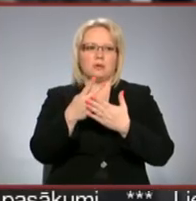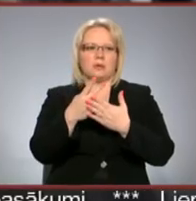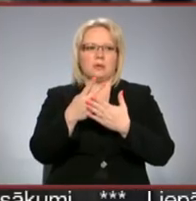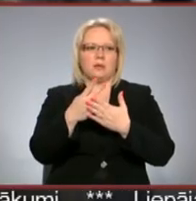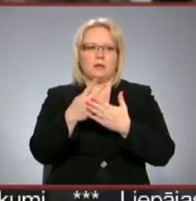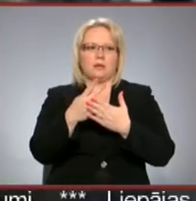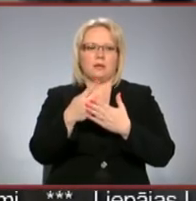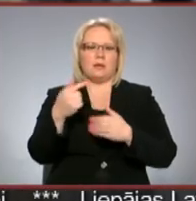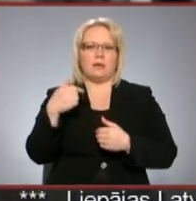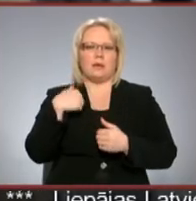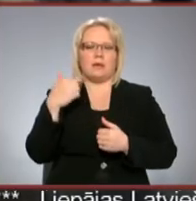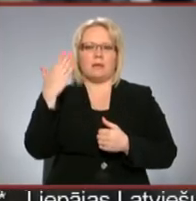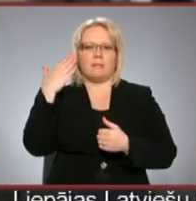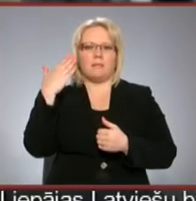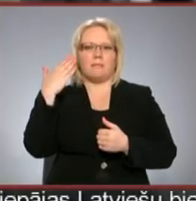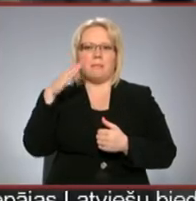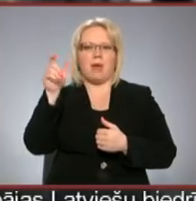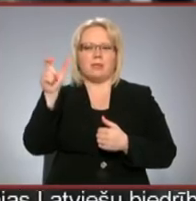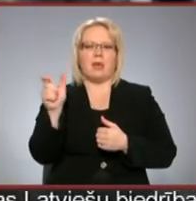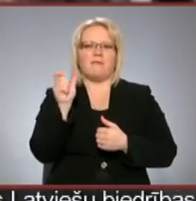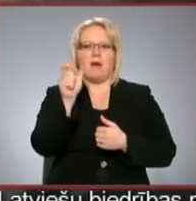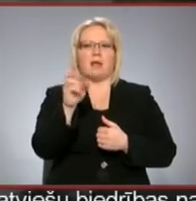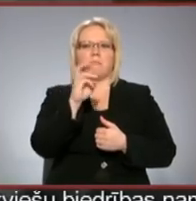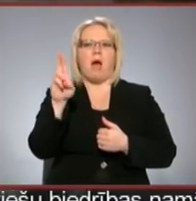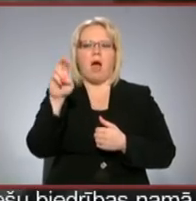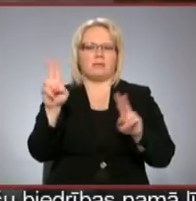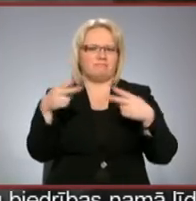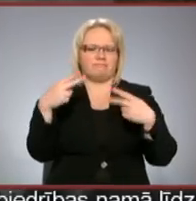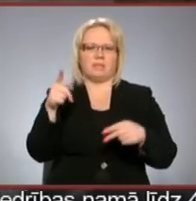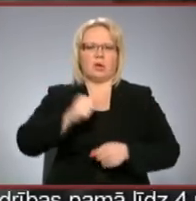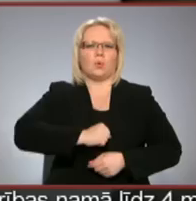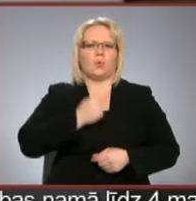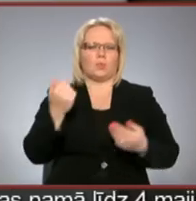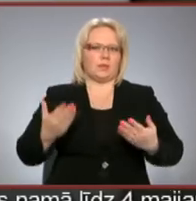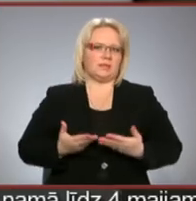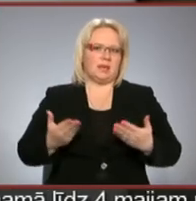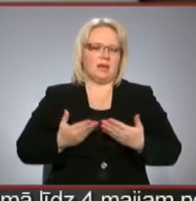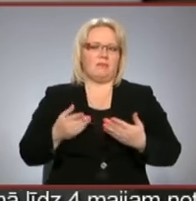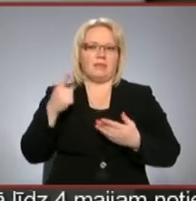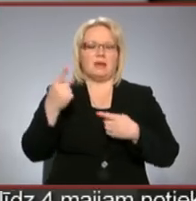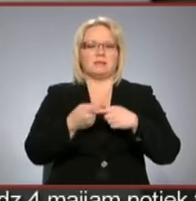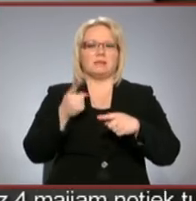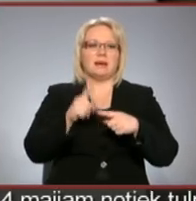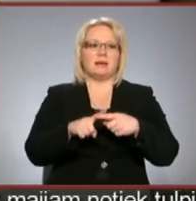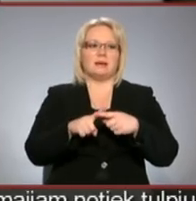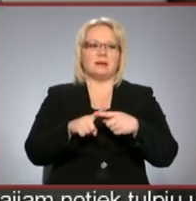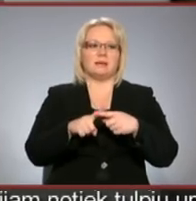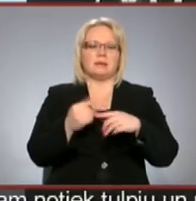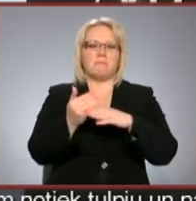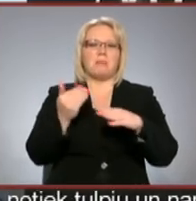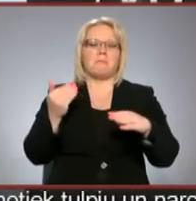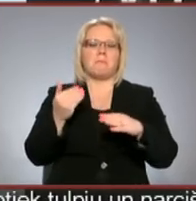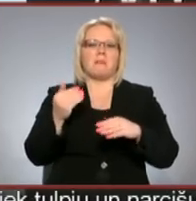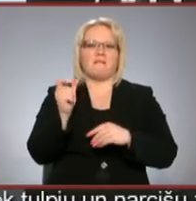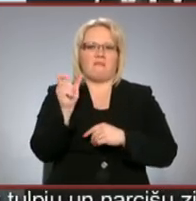Neviens savai mērķi vārdu māra. Grau dzīvi. Tas ir tāds pirmvārds.